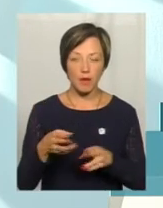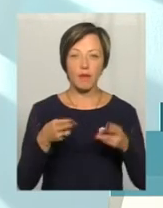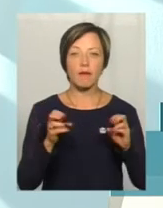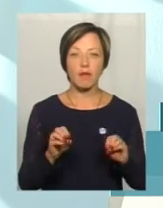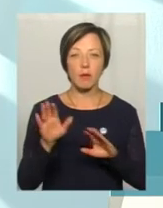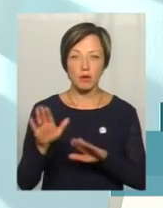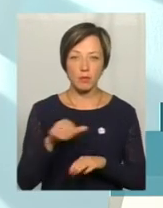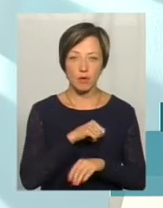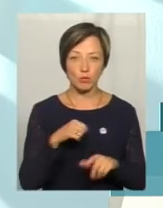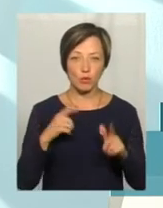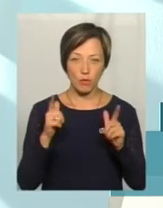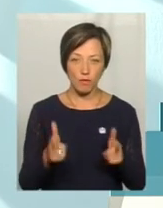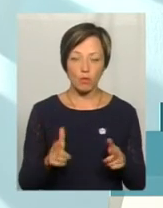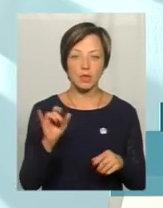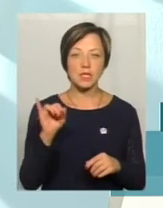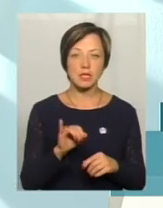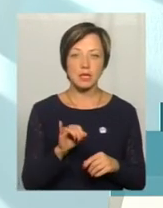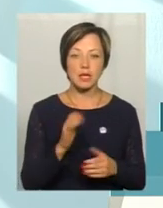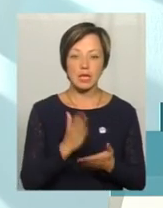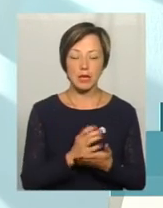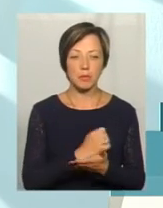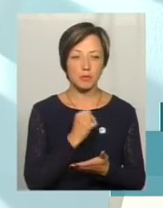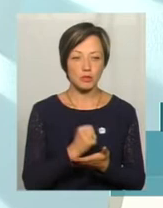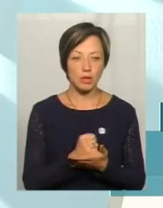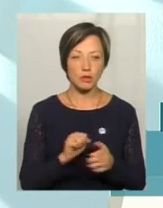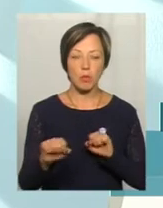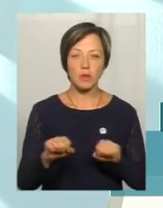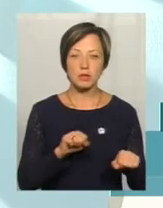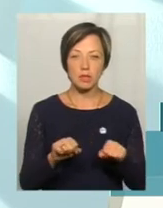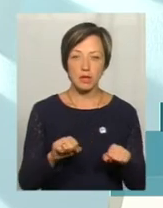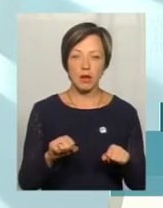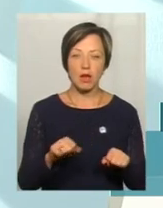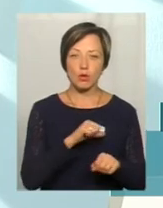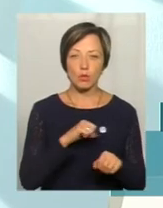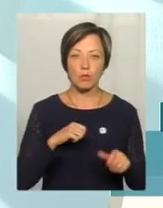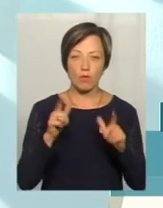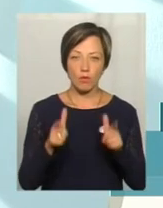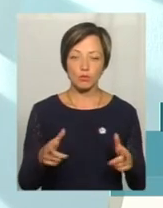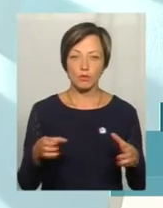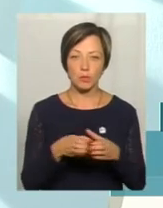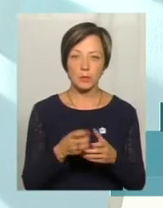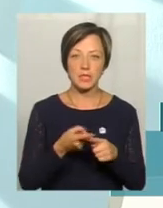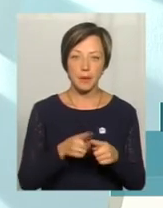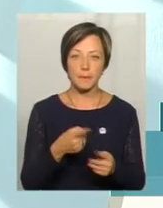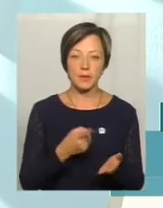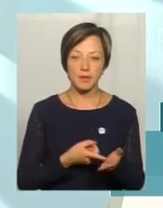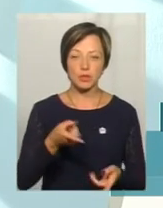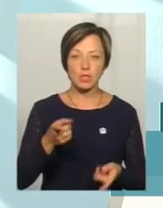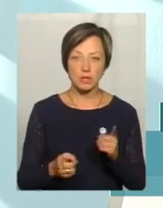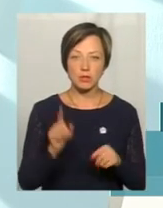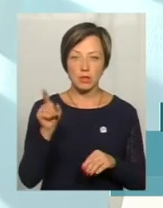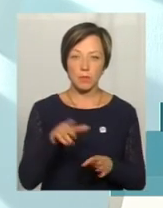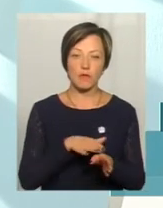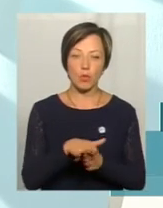перебував доброволець, і є печатка командира добровольчого формування, тому це підтверджує, що дійсно він там